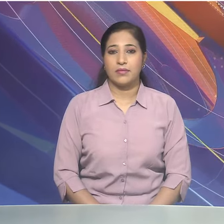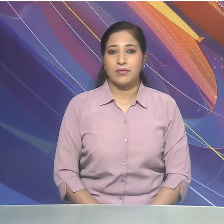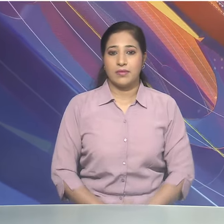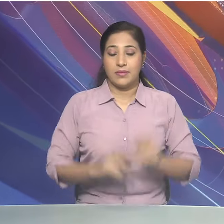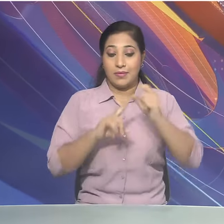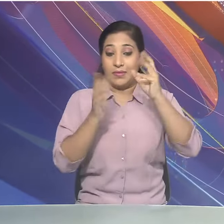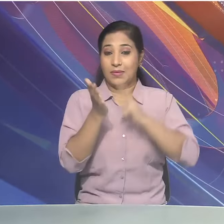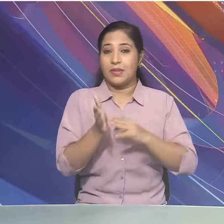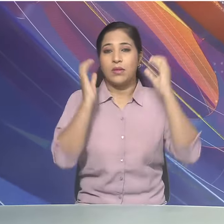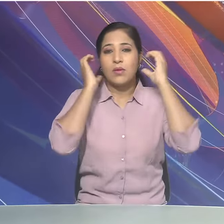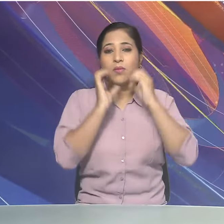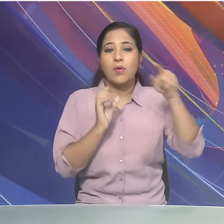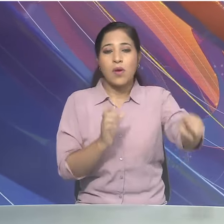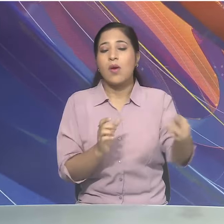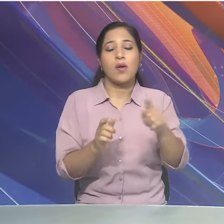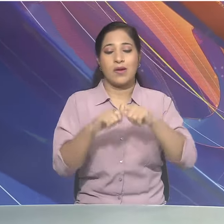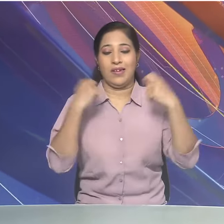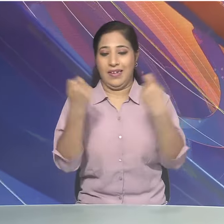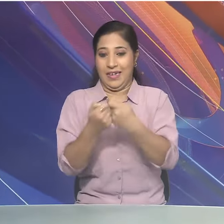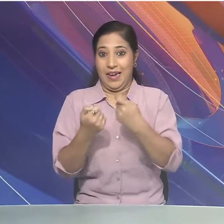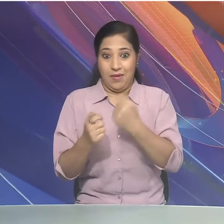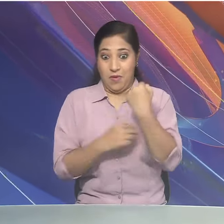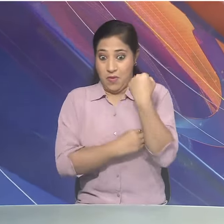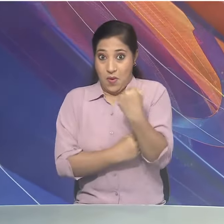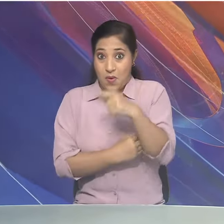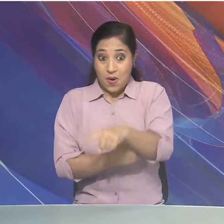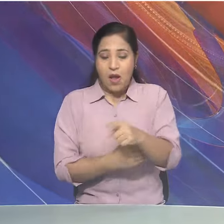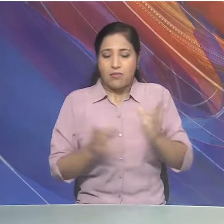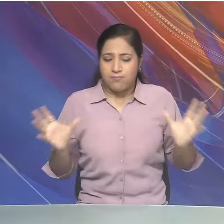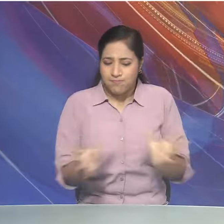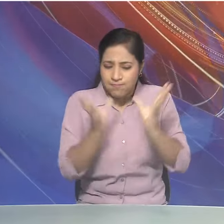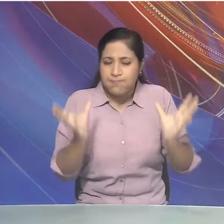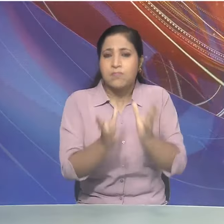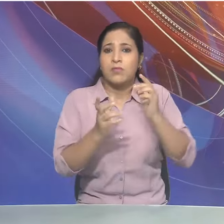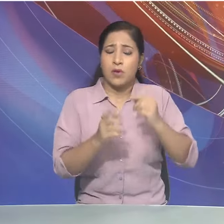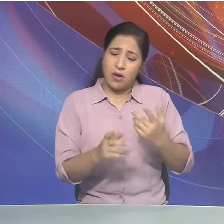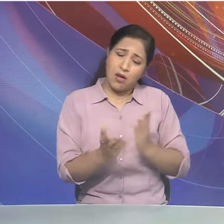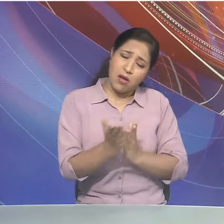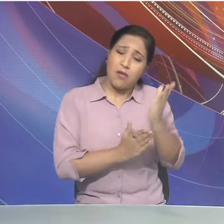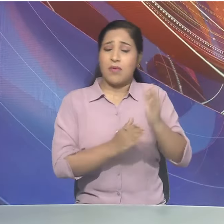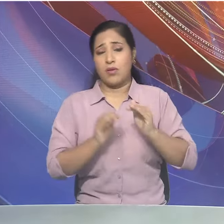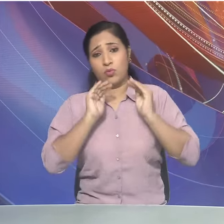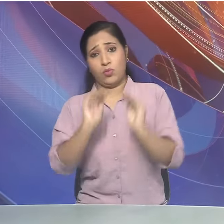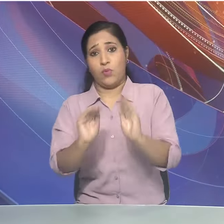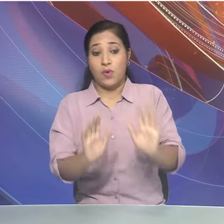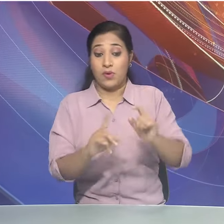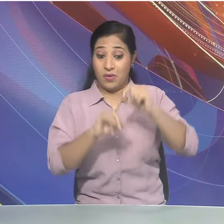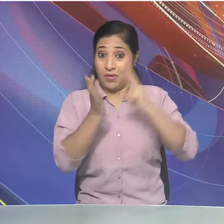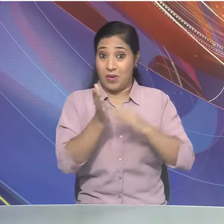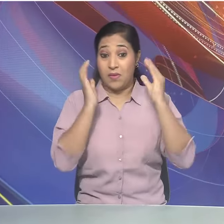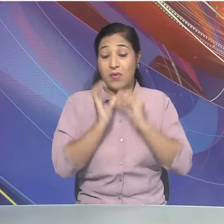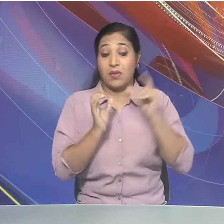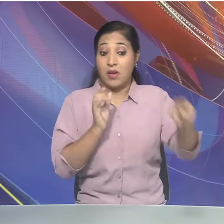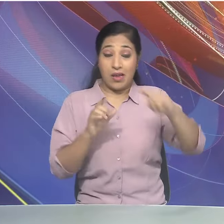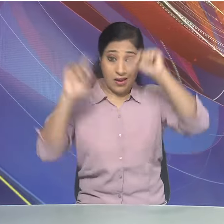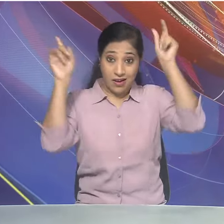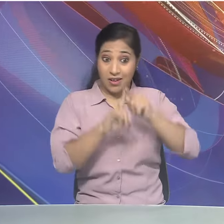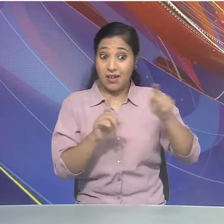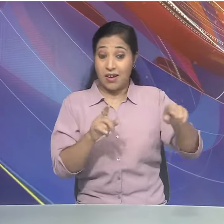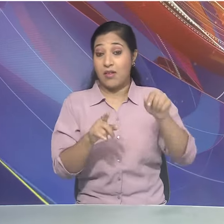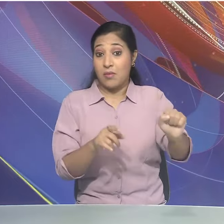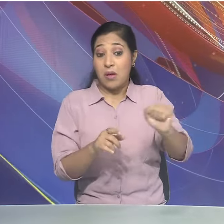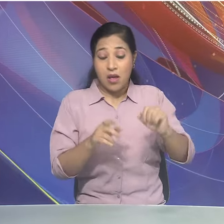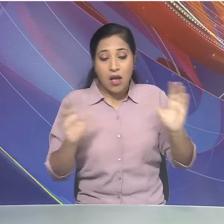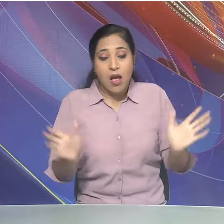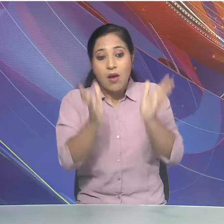प्रधान मंत्री मोदी ने सहकारी संगवाद को बढ़ावा देने पर हमेशा जूर दिया है पीएम मोदी टीम इंडिया की भावना के साथ देश